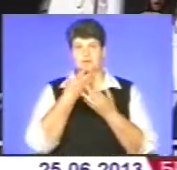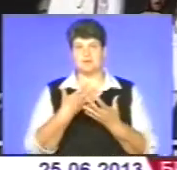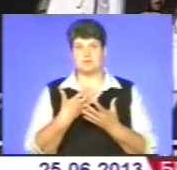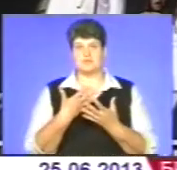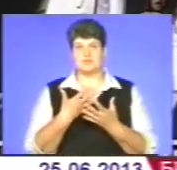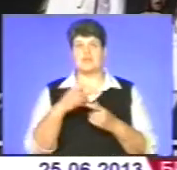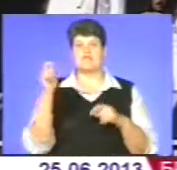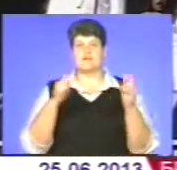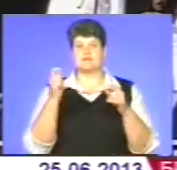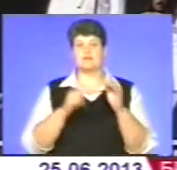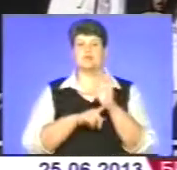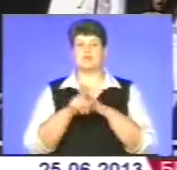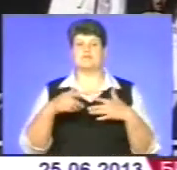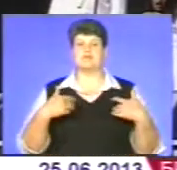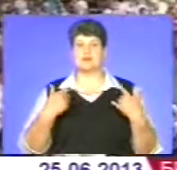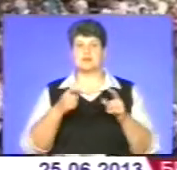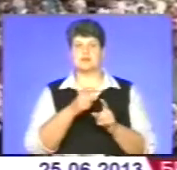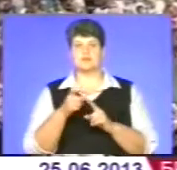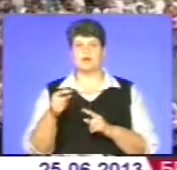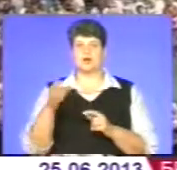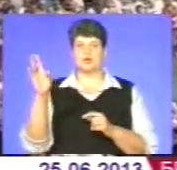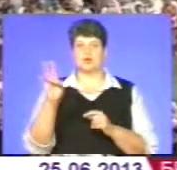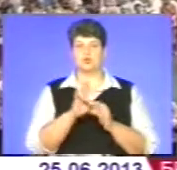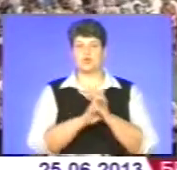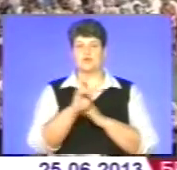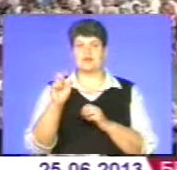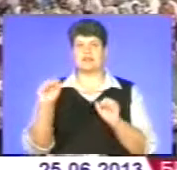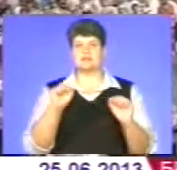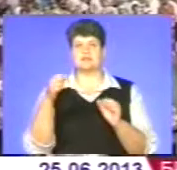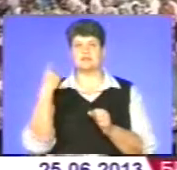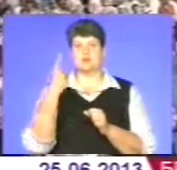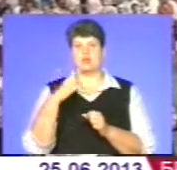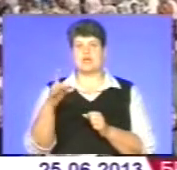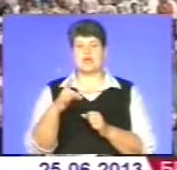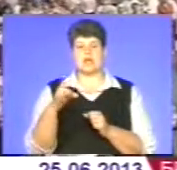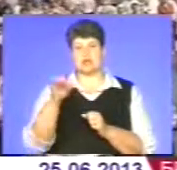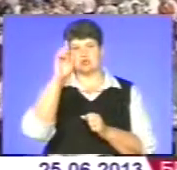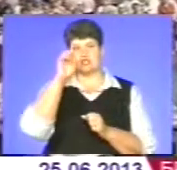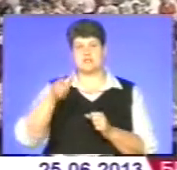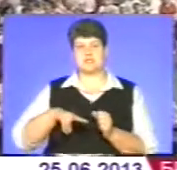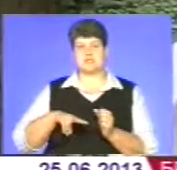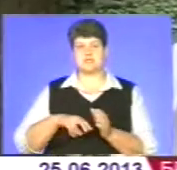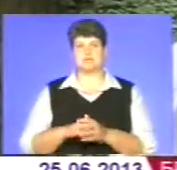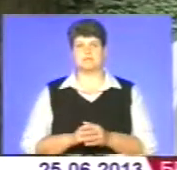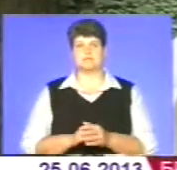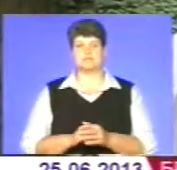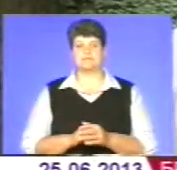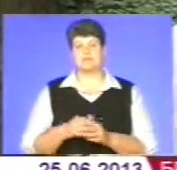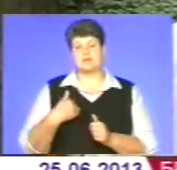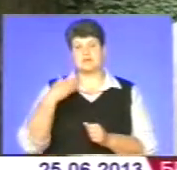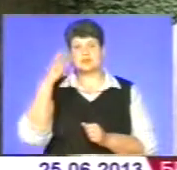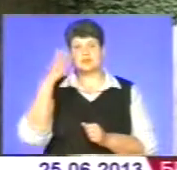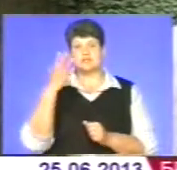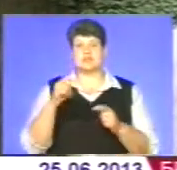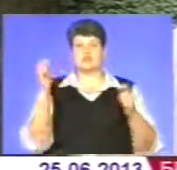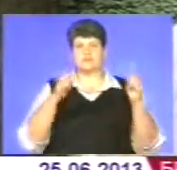Фестиваль розпочали вітальні слова духовенства, керівництва обласної та районної державних адміністрацій. Мені видається, що фестиваль